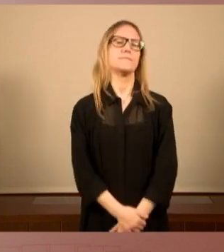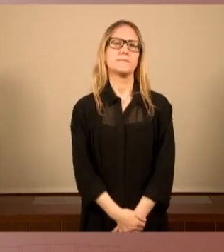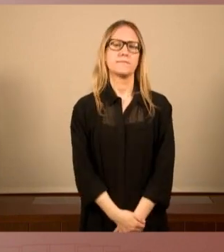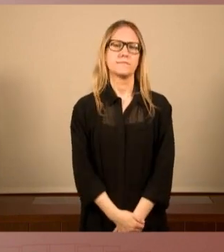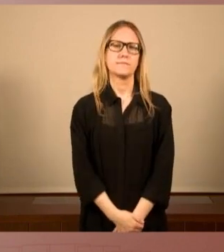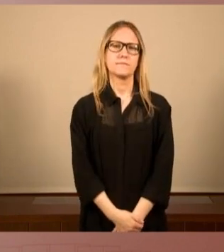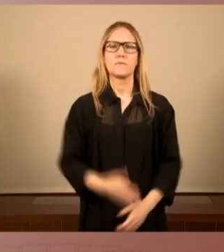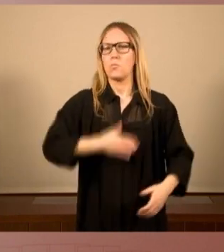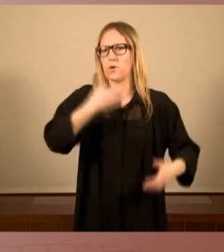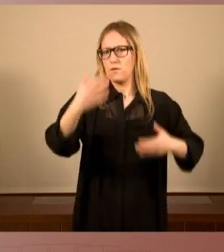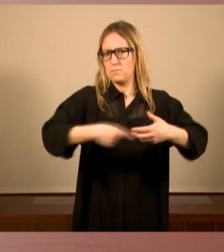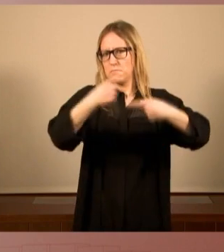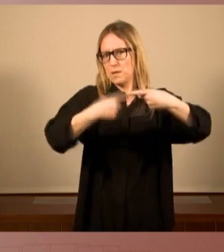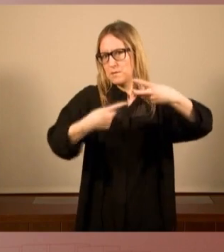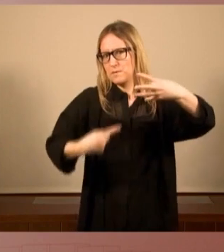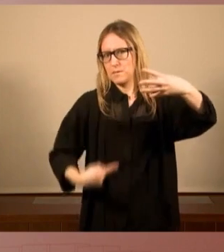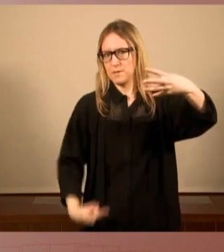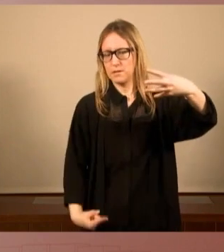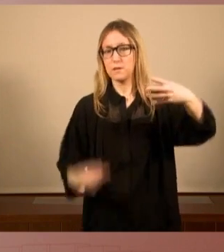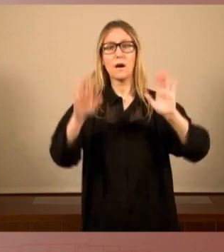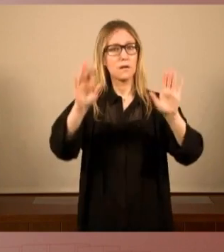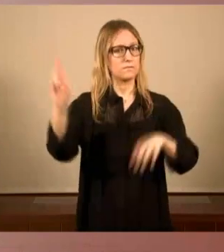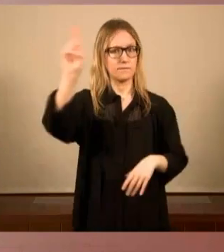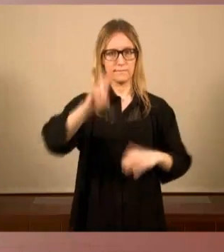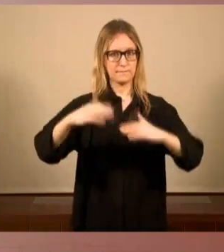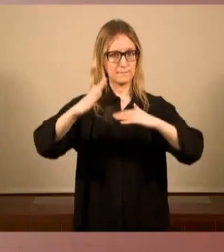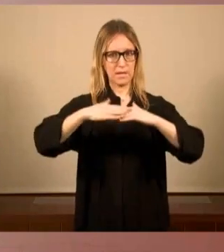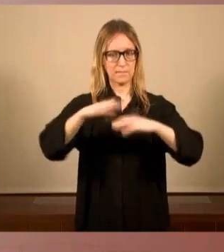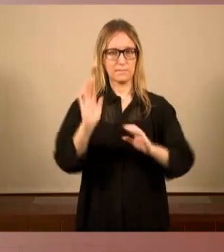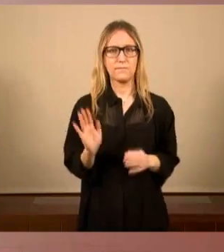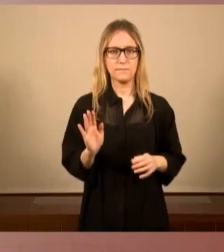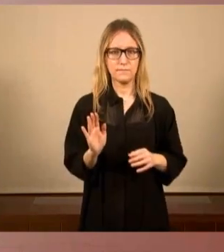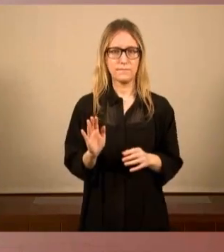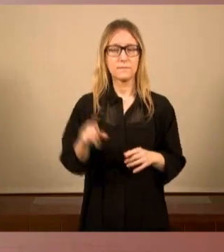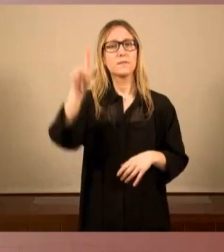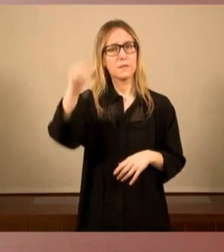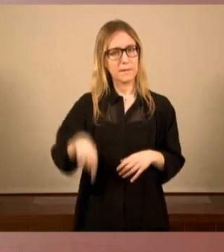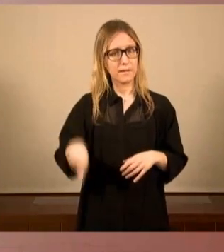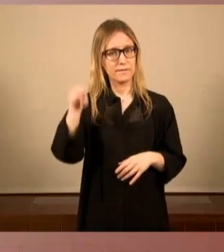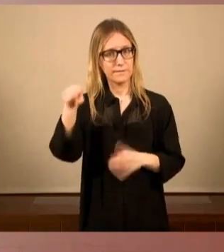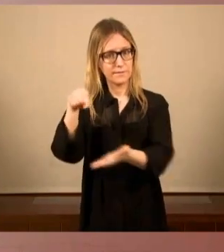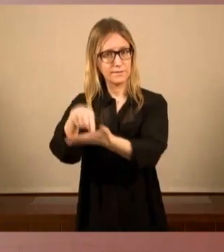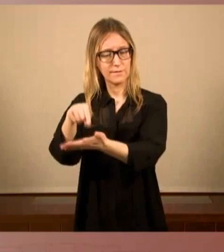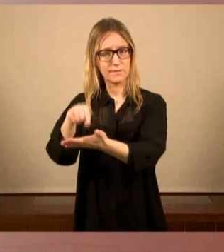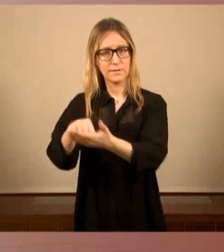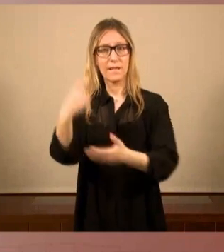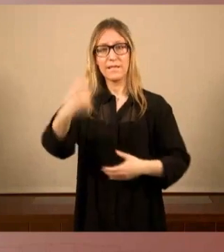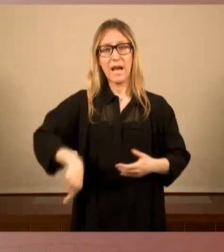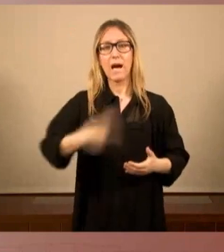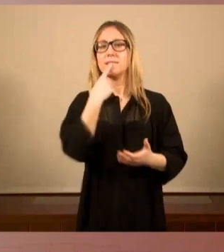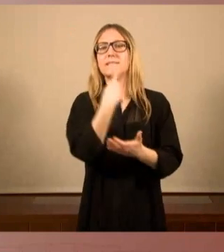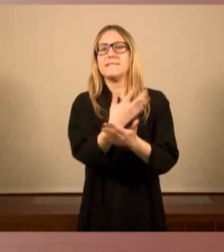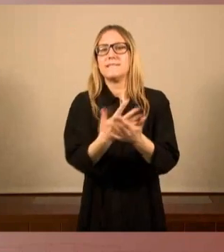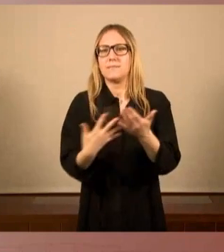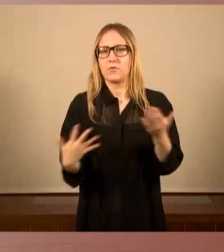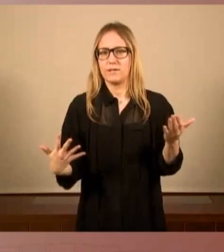Podríem seguir. Són mínims. Són mínims. Hem situat també les hemorràgies. Ni hem dit hemorràgies perquè són